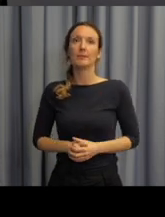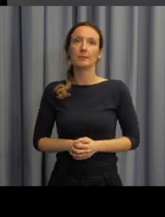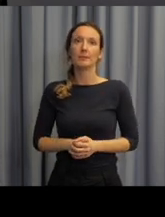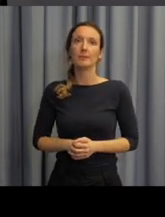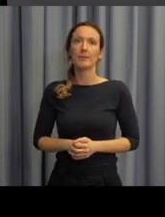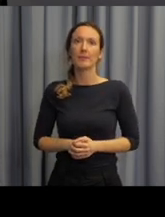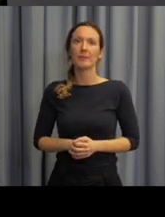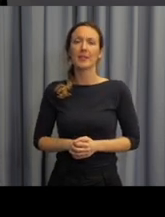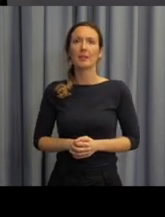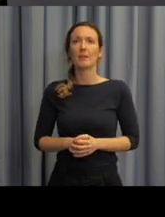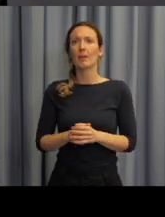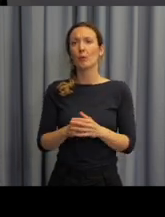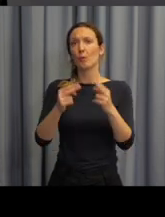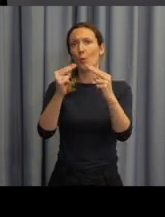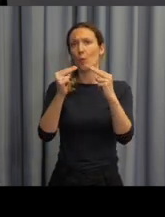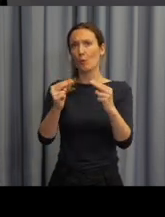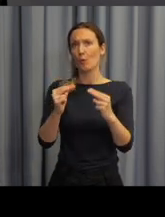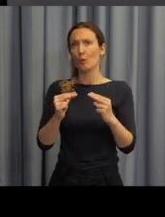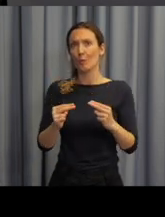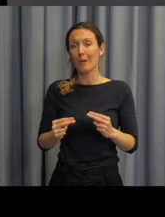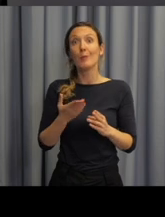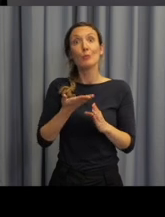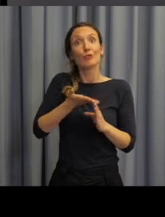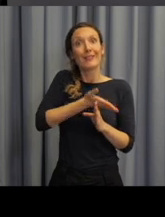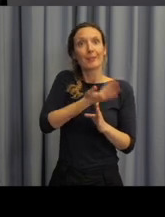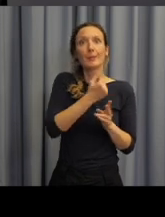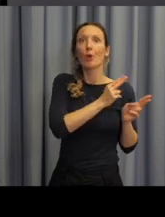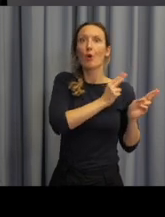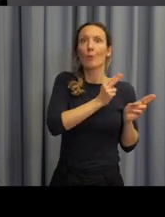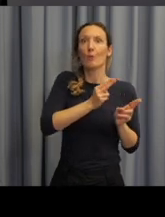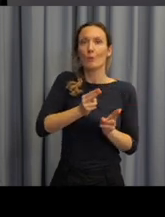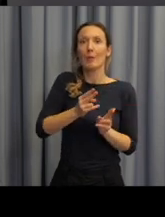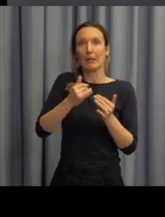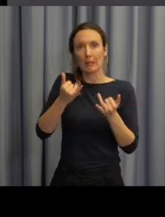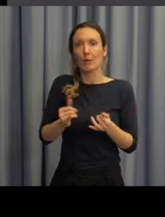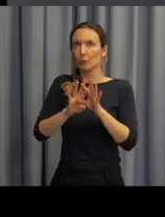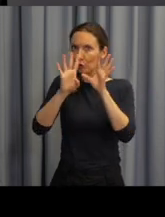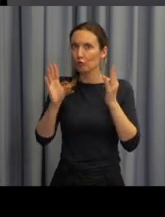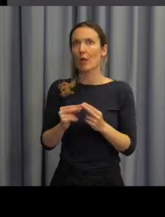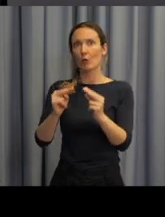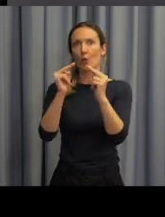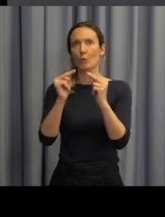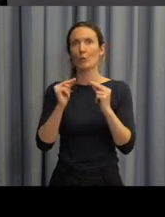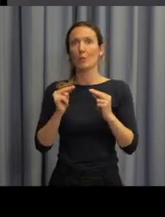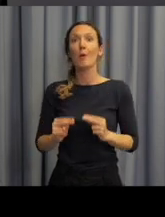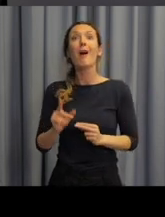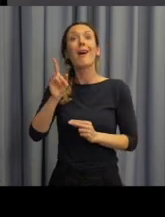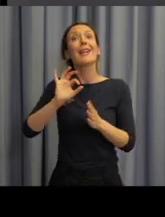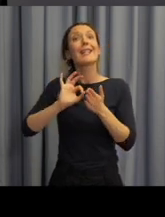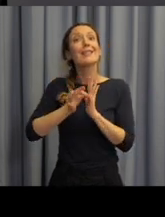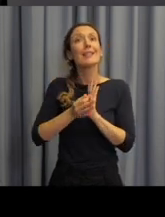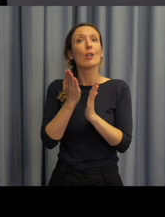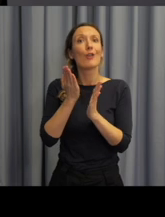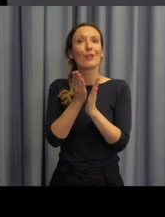vertikálnímu paradigmatu nebo k výkladu už takhle vlastně toho komplexního systému můžeme přistoupit tehdy,